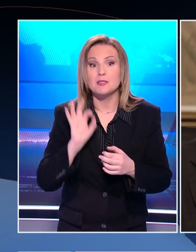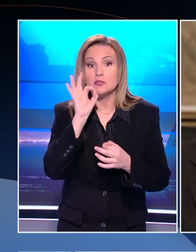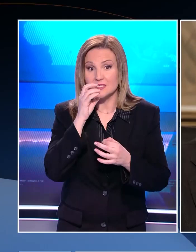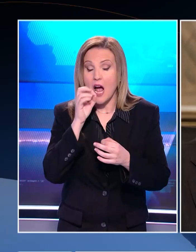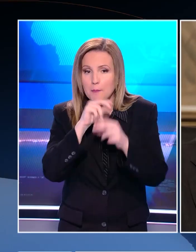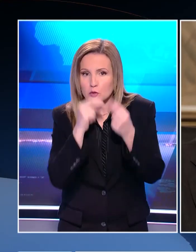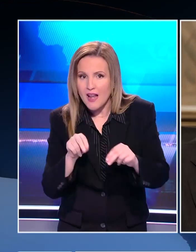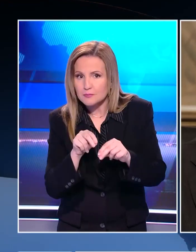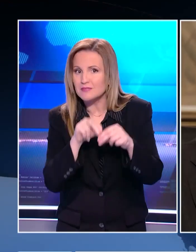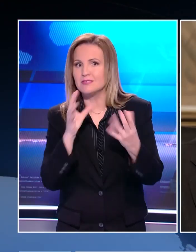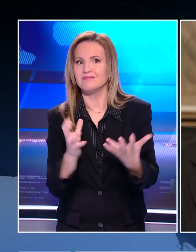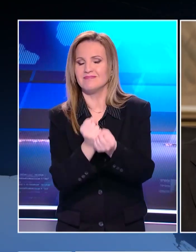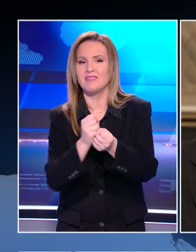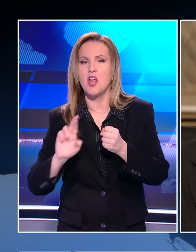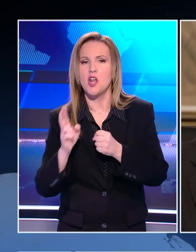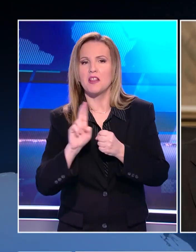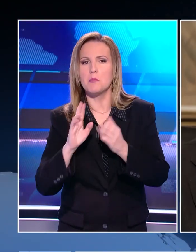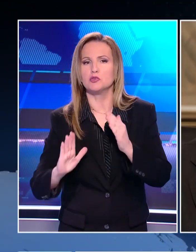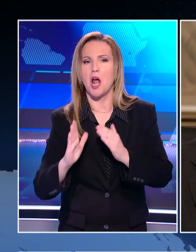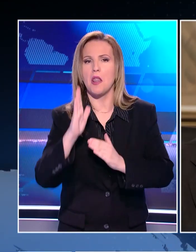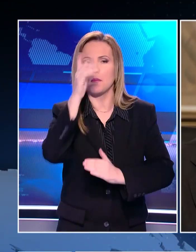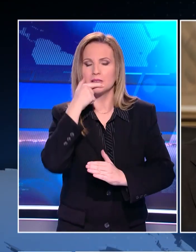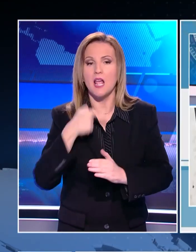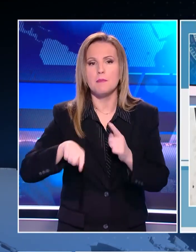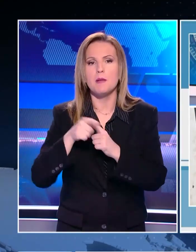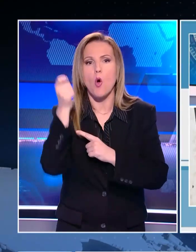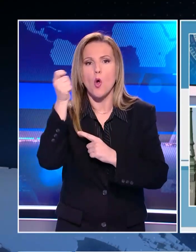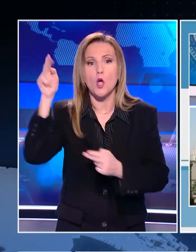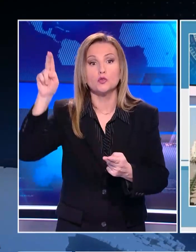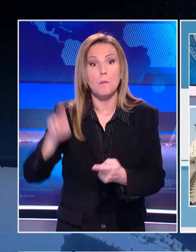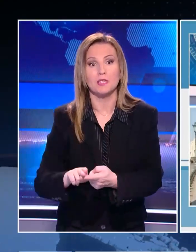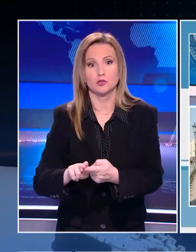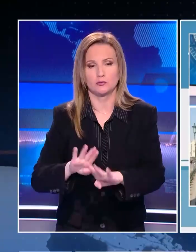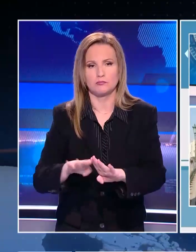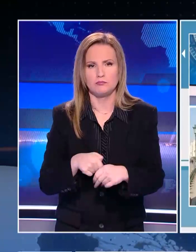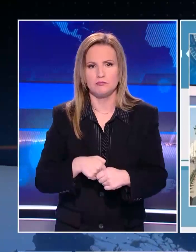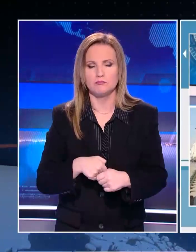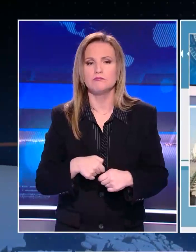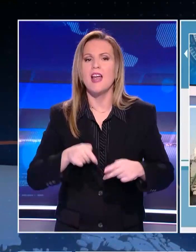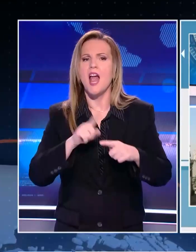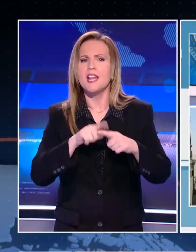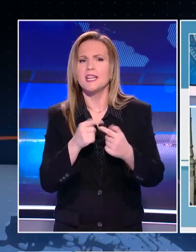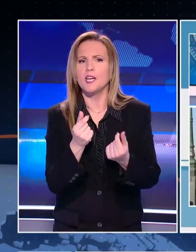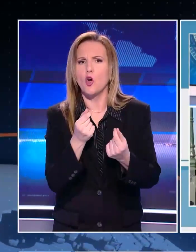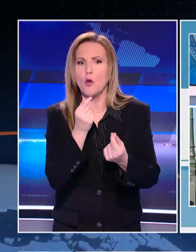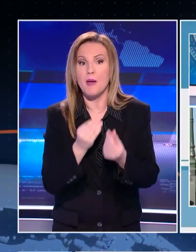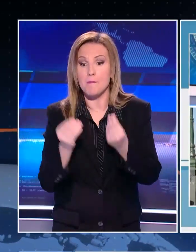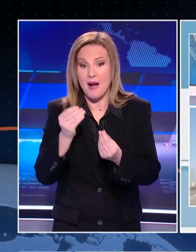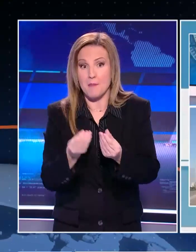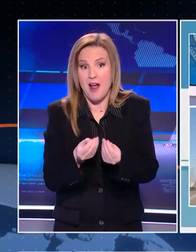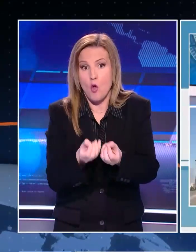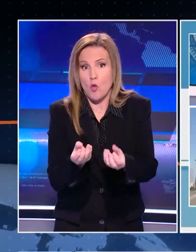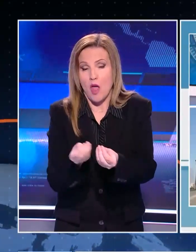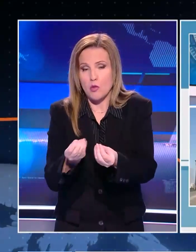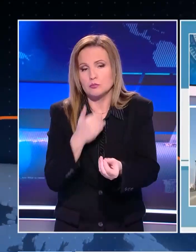ανάπτυξης στην Ευρωζώνη και μια ταχύα μείωση του λόγου του χρέους προς το ΑΕΠ. Αυτές είναι οι αντοχές της ελληνικής οικονομίας. Αυτό μπορούσε να γίνει.